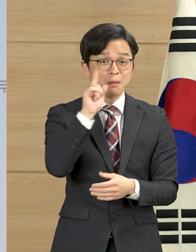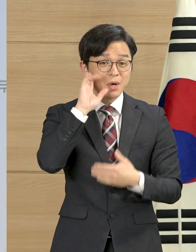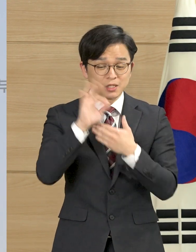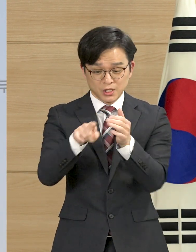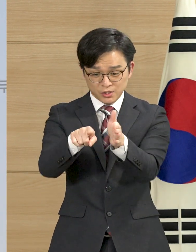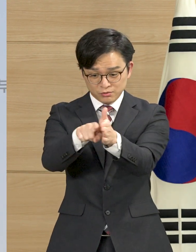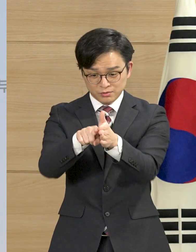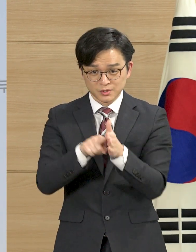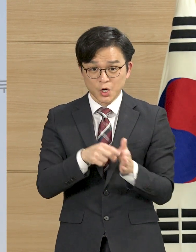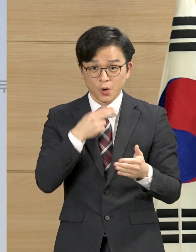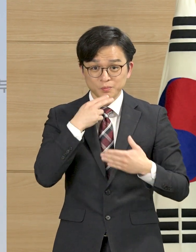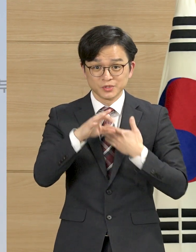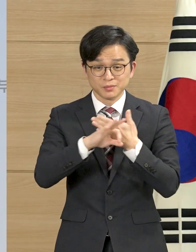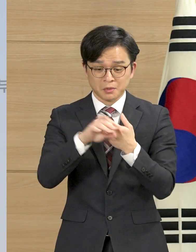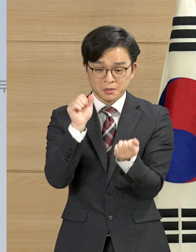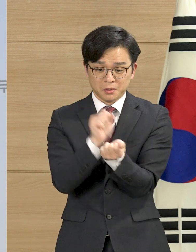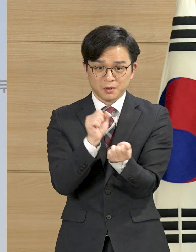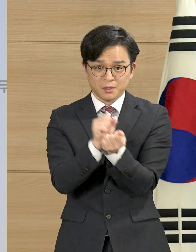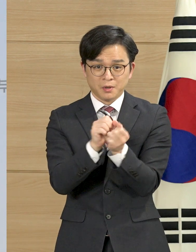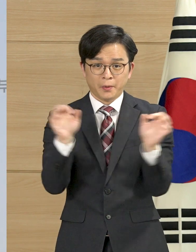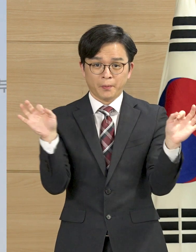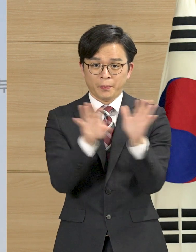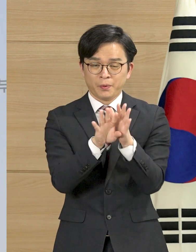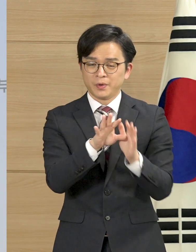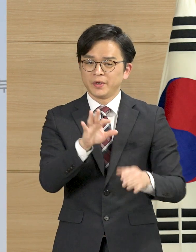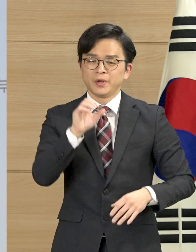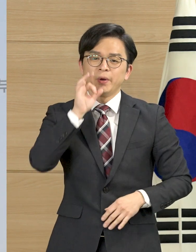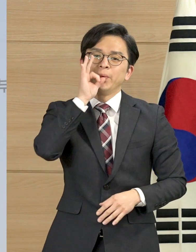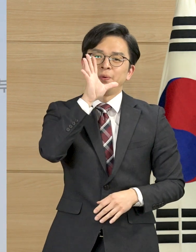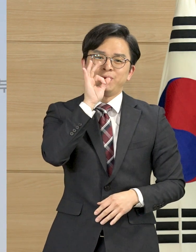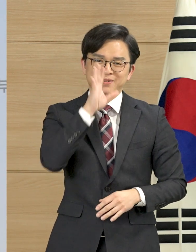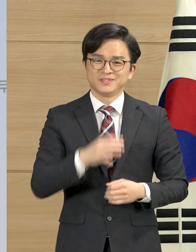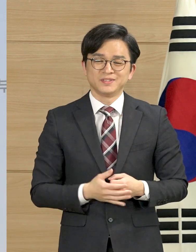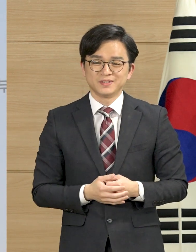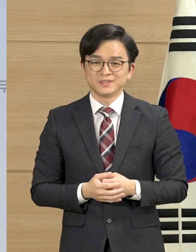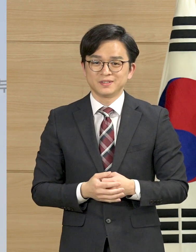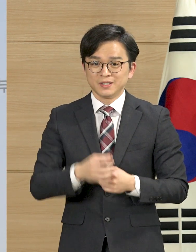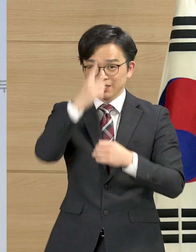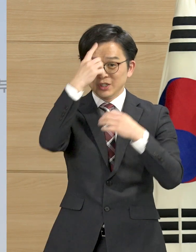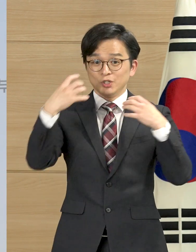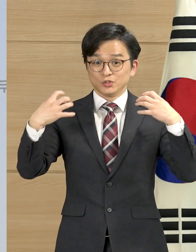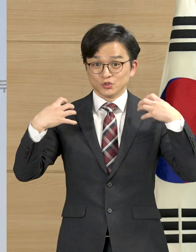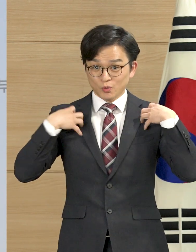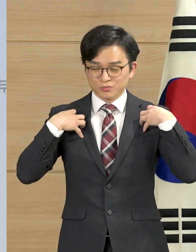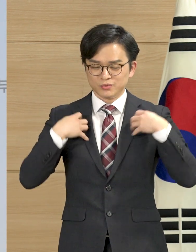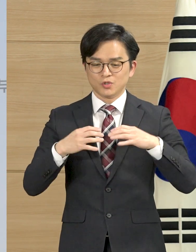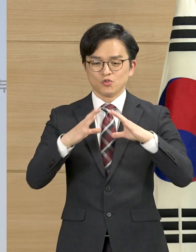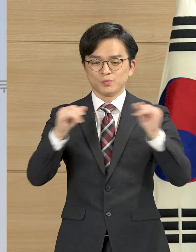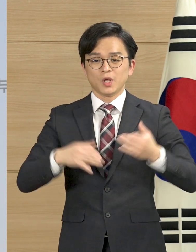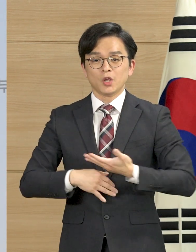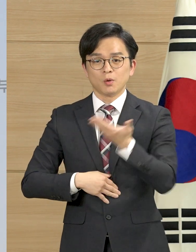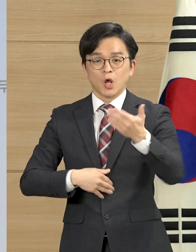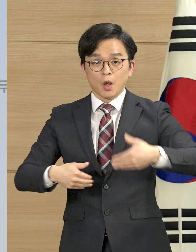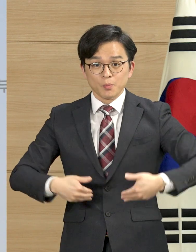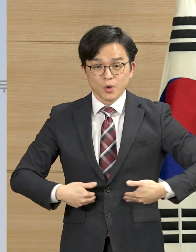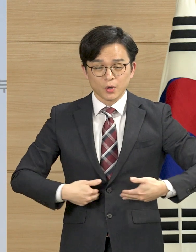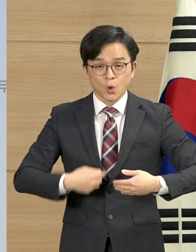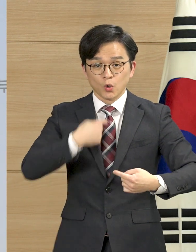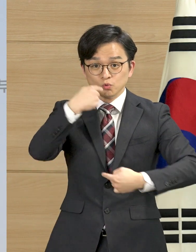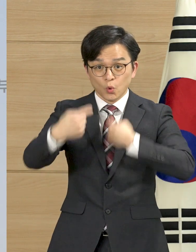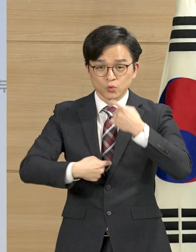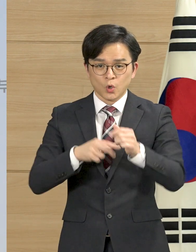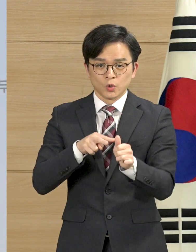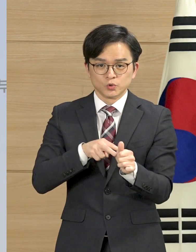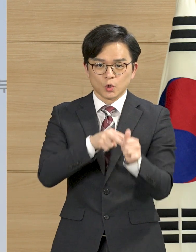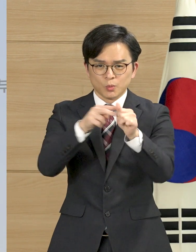없다면 어떠한 나라도 방역에 성공할 수 없습니다. 정부는 국민들에게 필요한 모든 정보를 신속